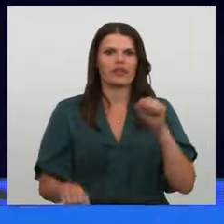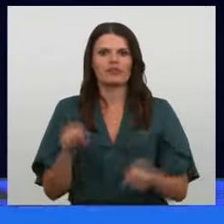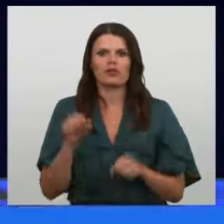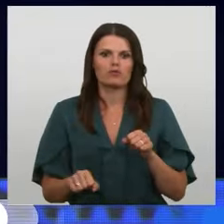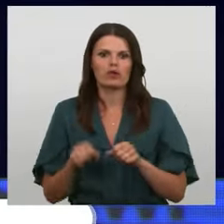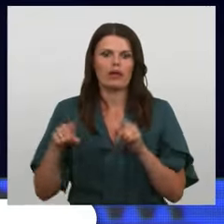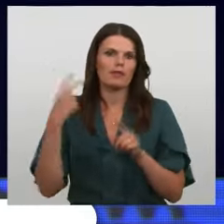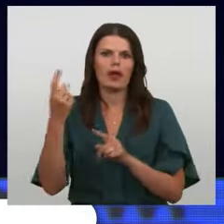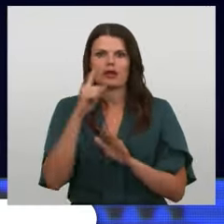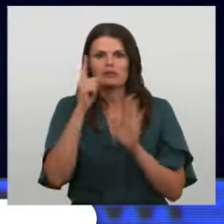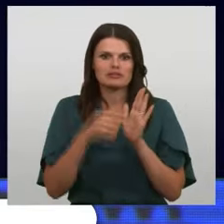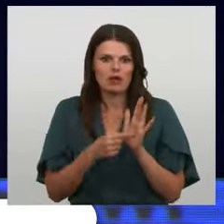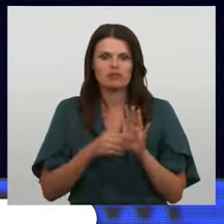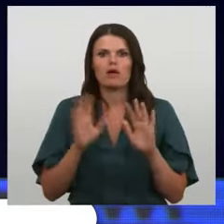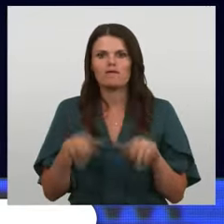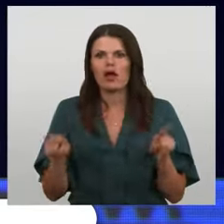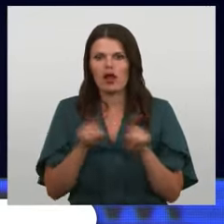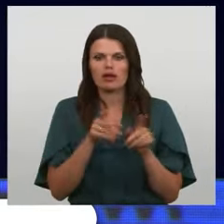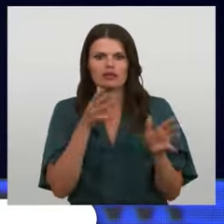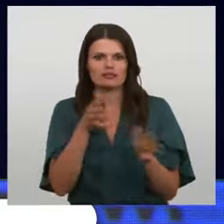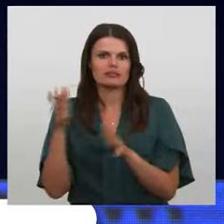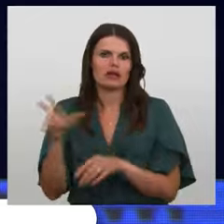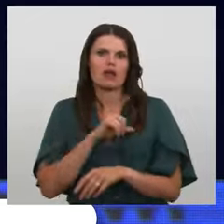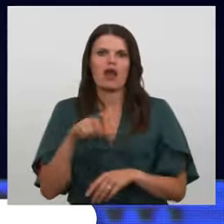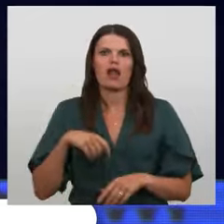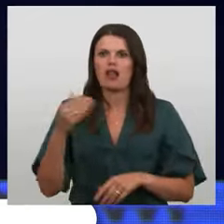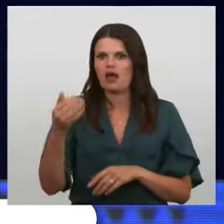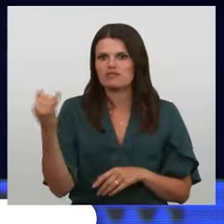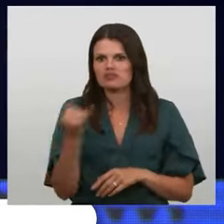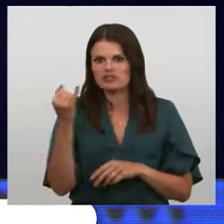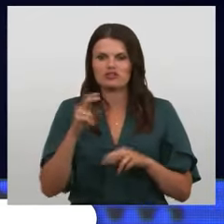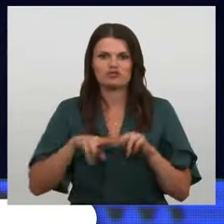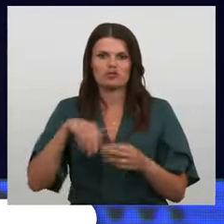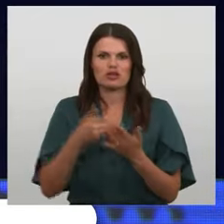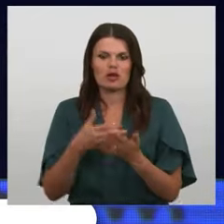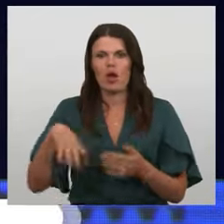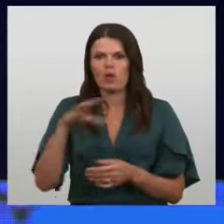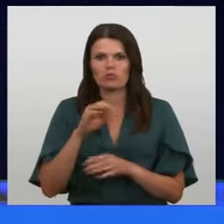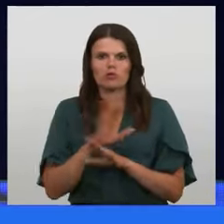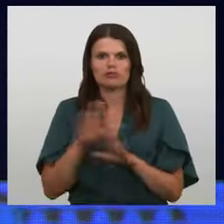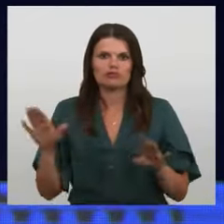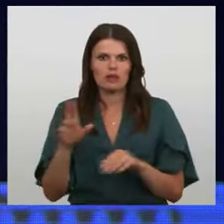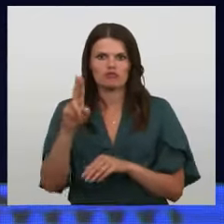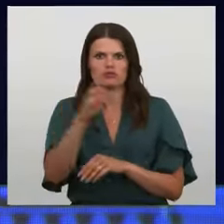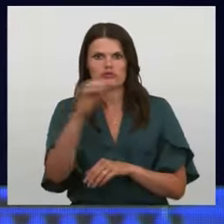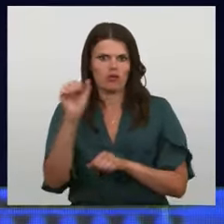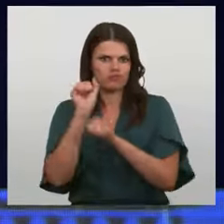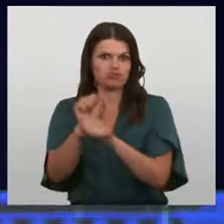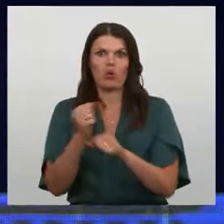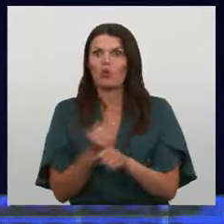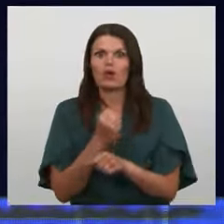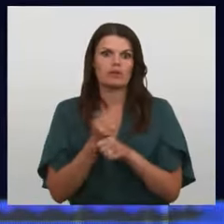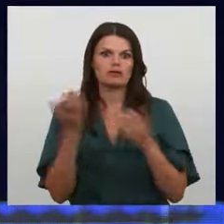nākamais jautājums var arī skārt Latvijas intereses, un ja mums nebūs ne teikšanas, tad ko mēs darīsim?